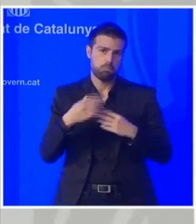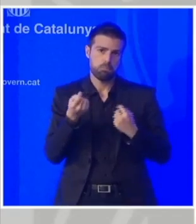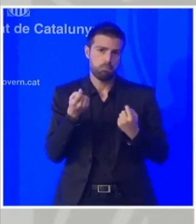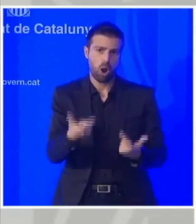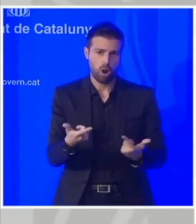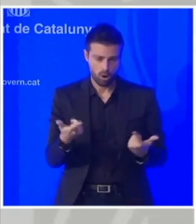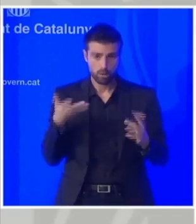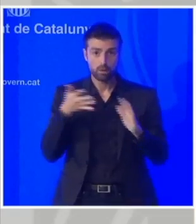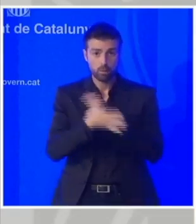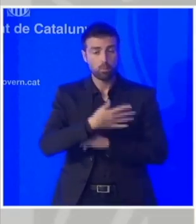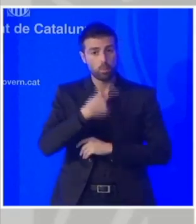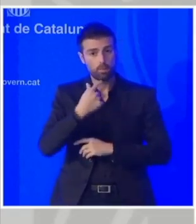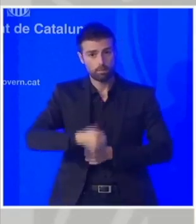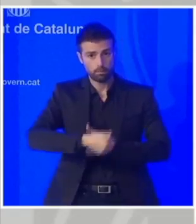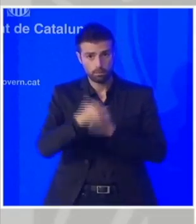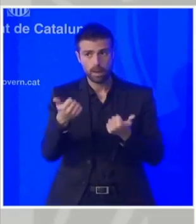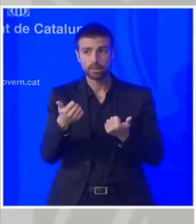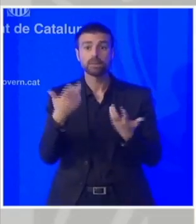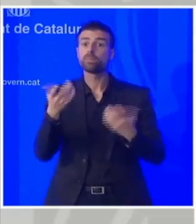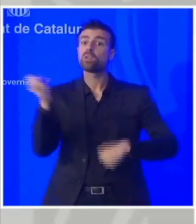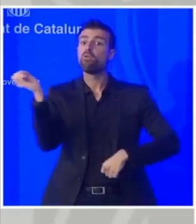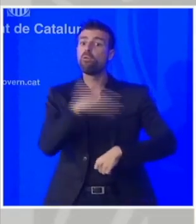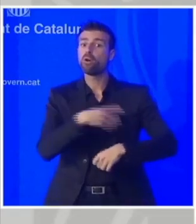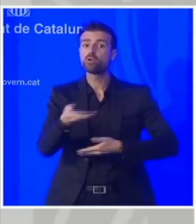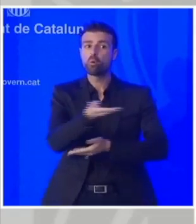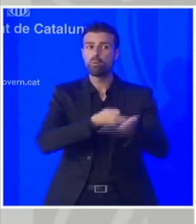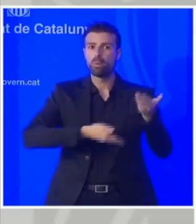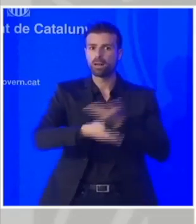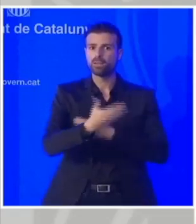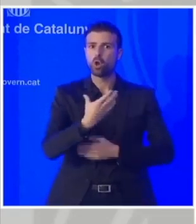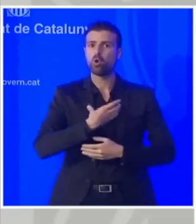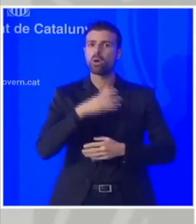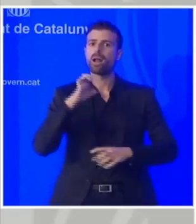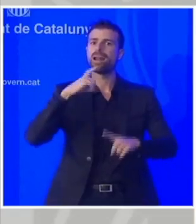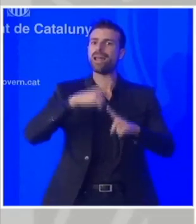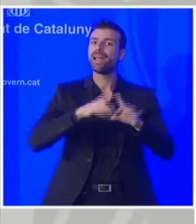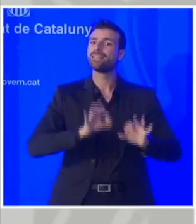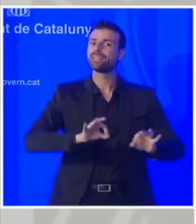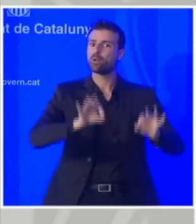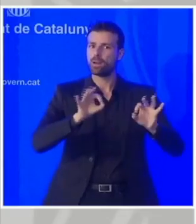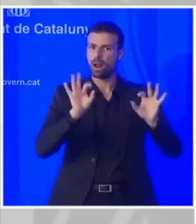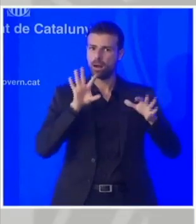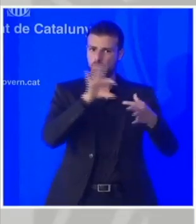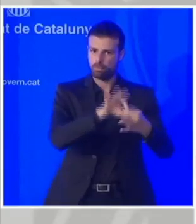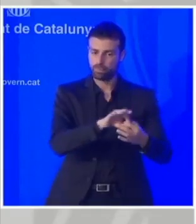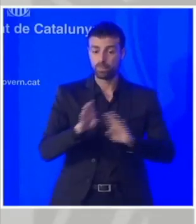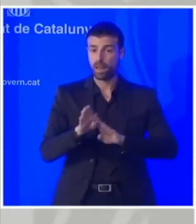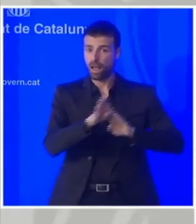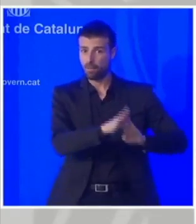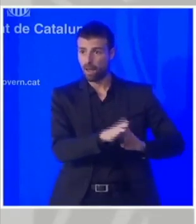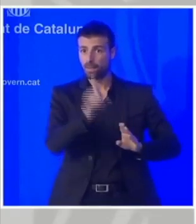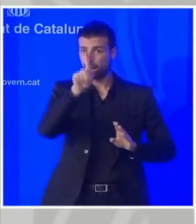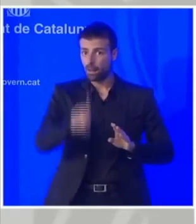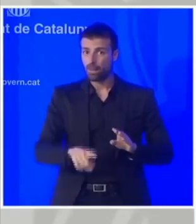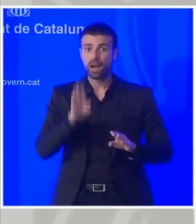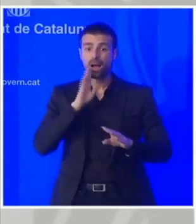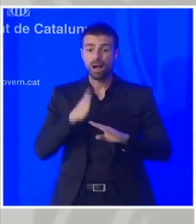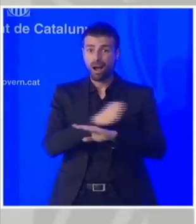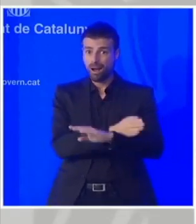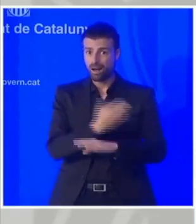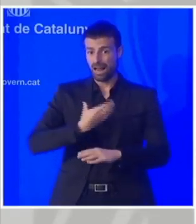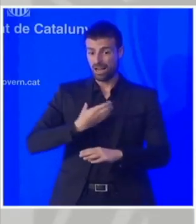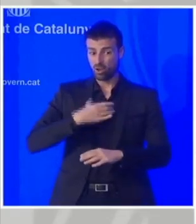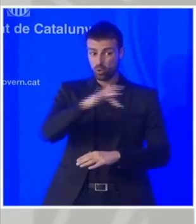teníem com a municipalisme això com a fons de cooperació local extraordinari i incondicionat i per l'altra banda el que diem des dels